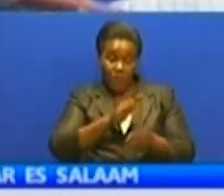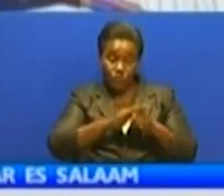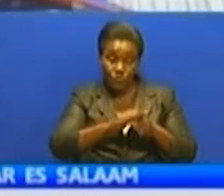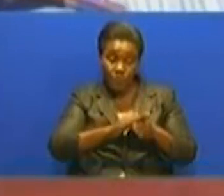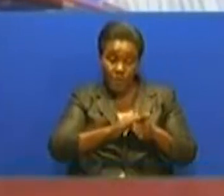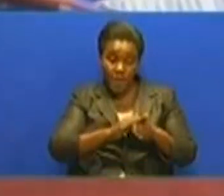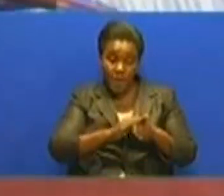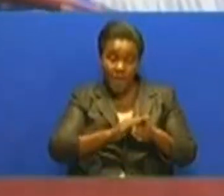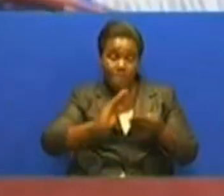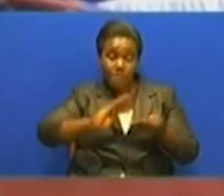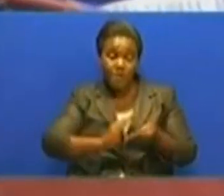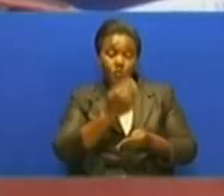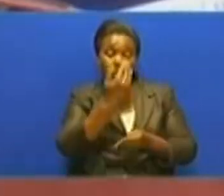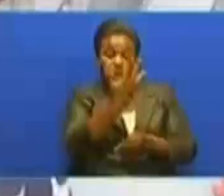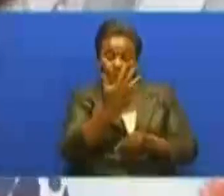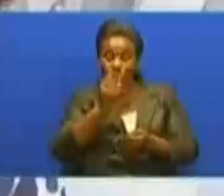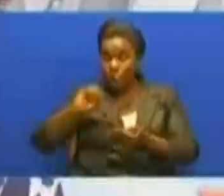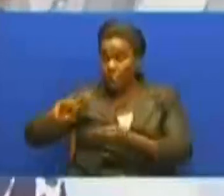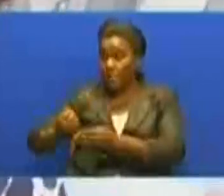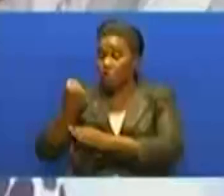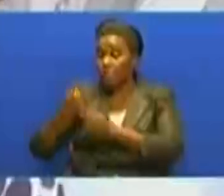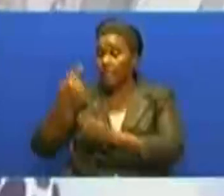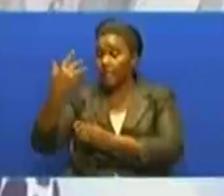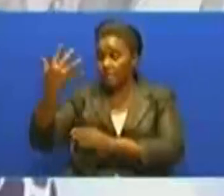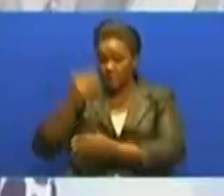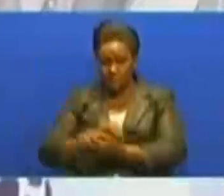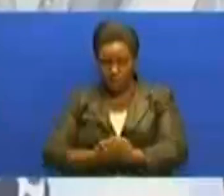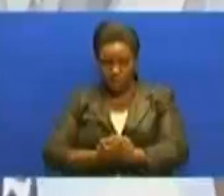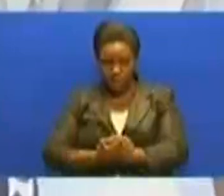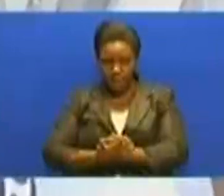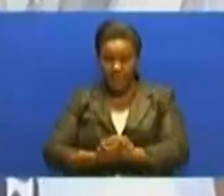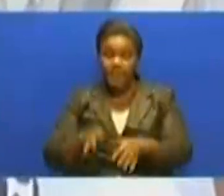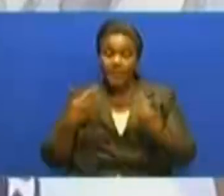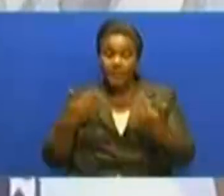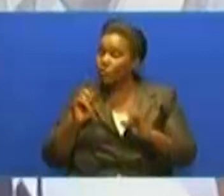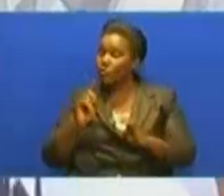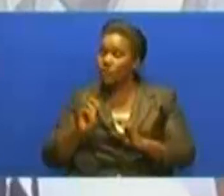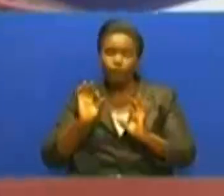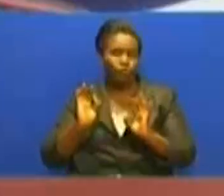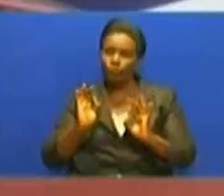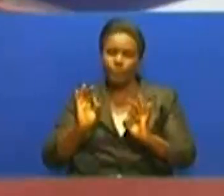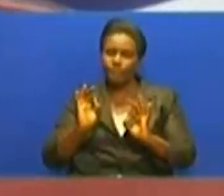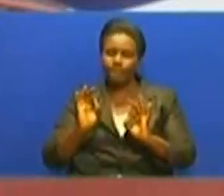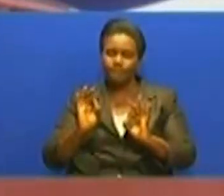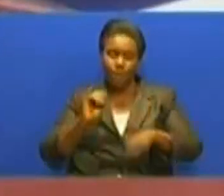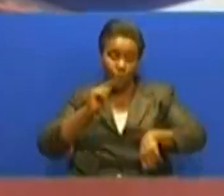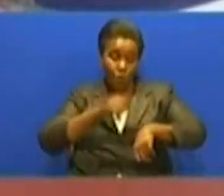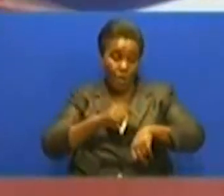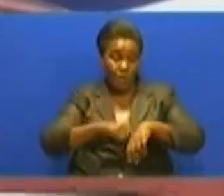Mbako pia, amepipatia hivyo, miene, nchini bilioni niatano na milioni niatano.